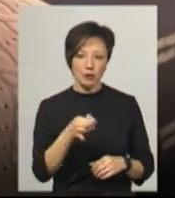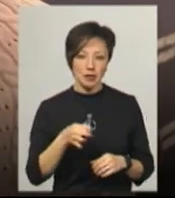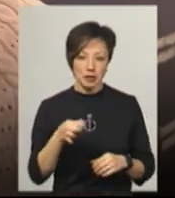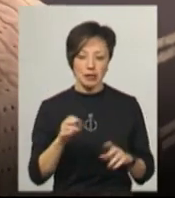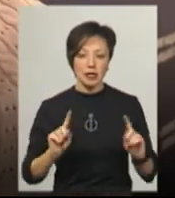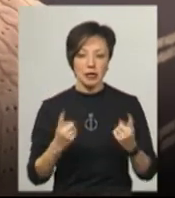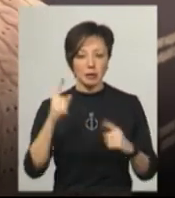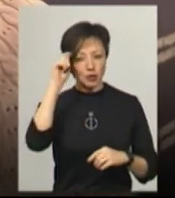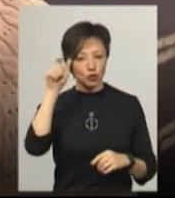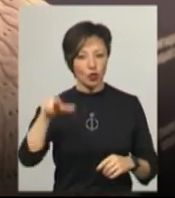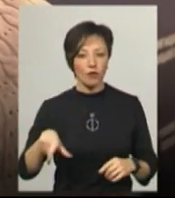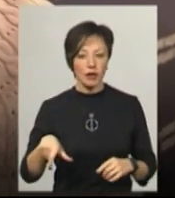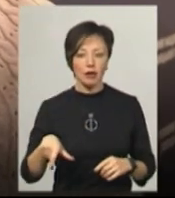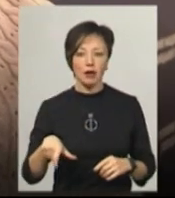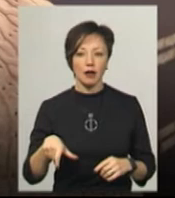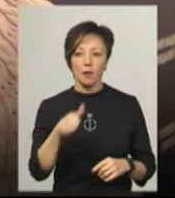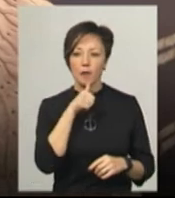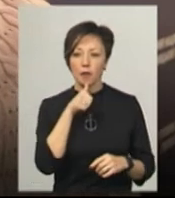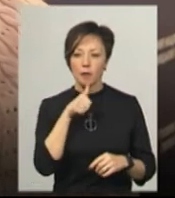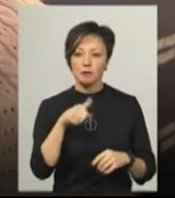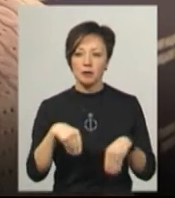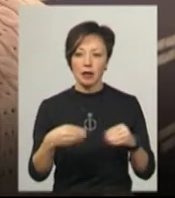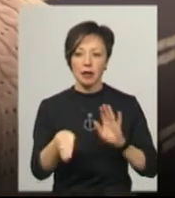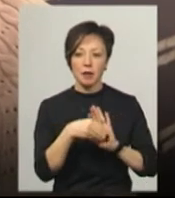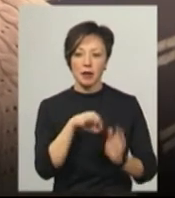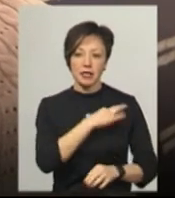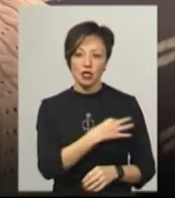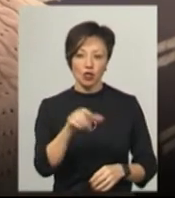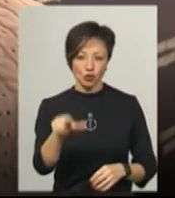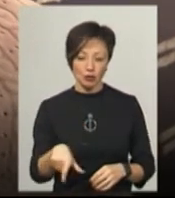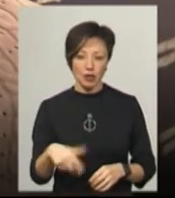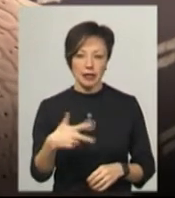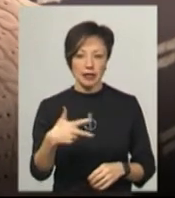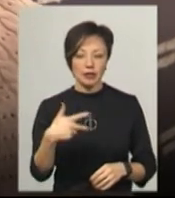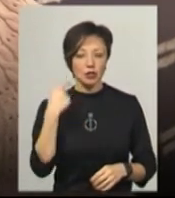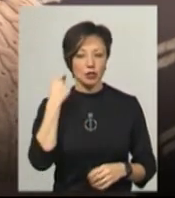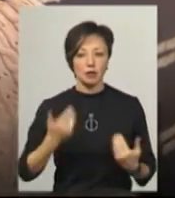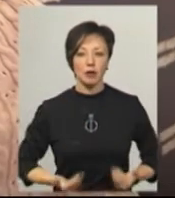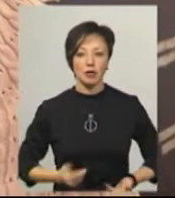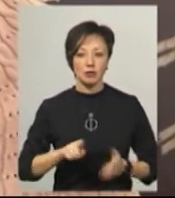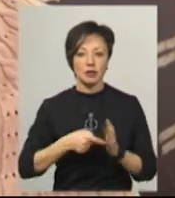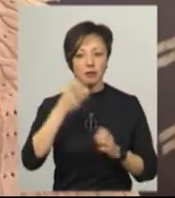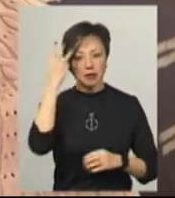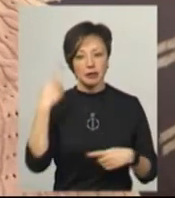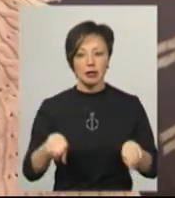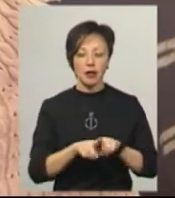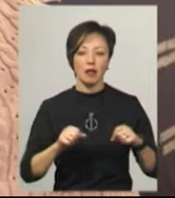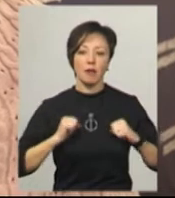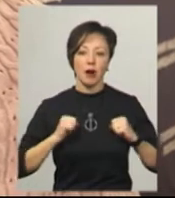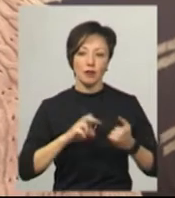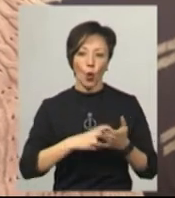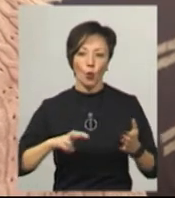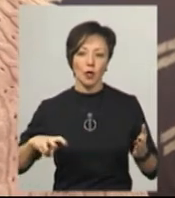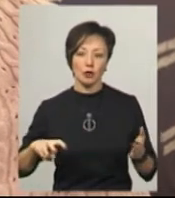затримали чоловіка на спробі дати хабар слідчому. 32-річний мешканець Хмельницького таким чином намагався